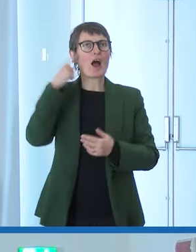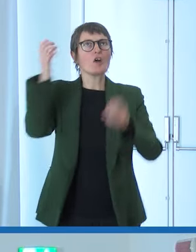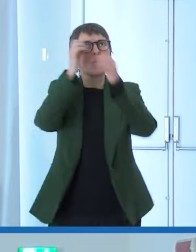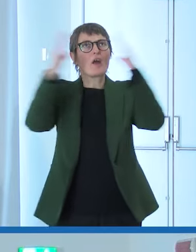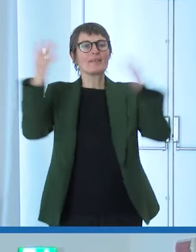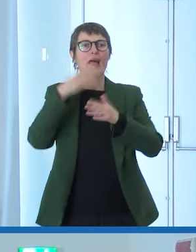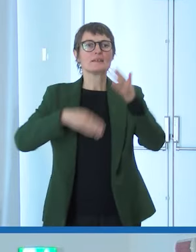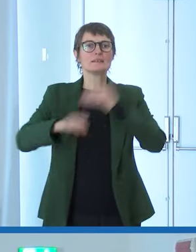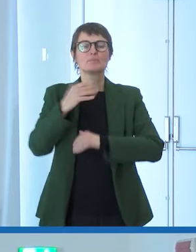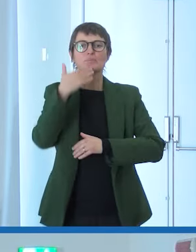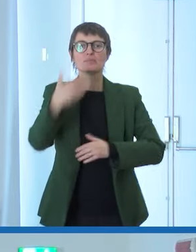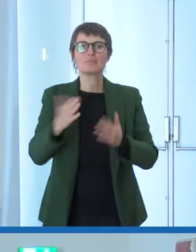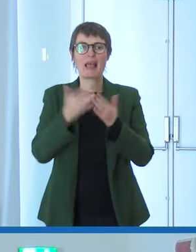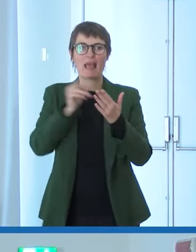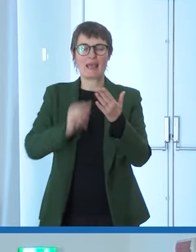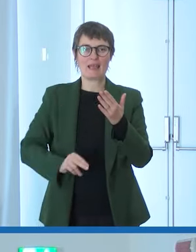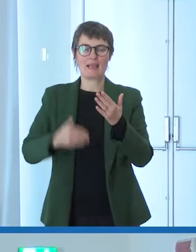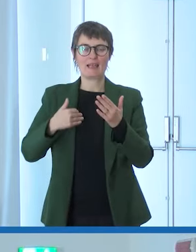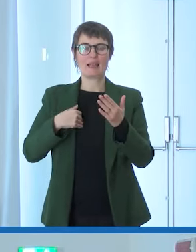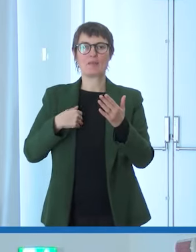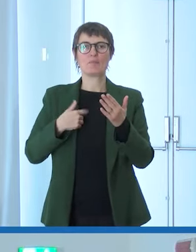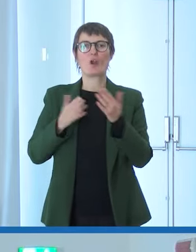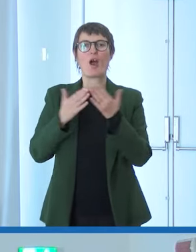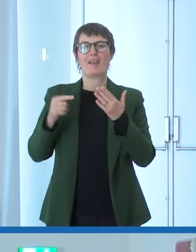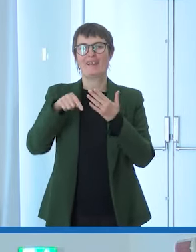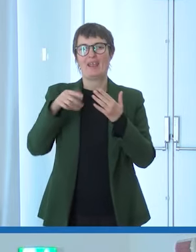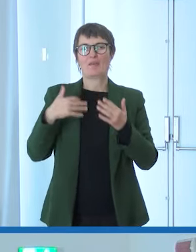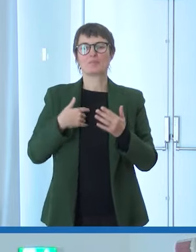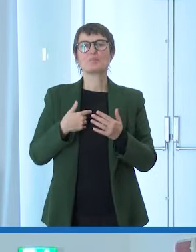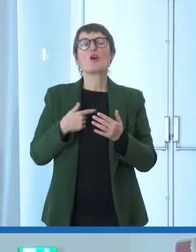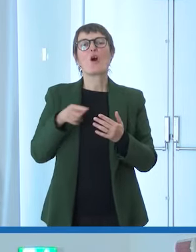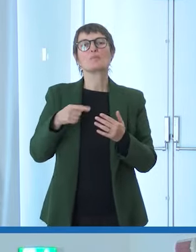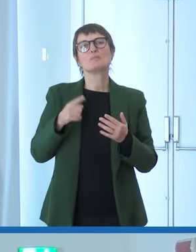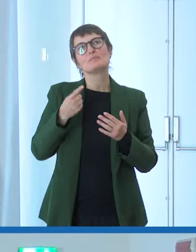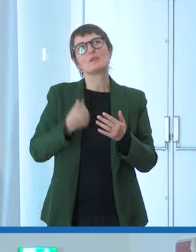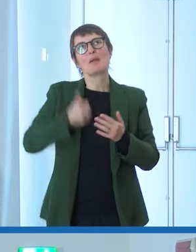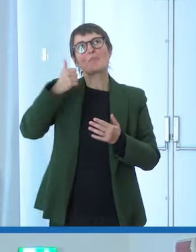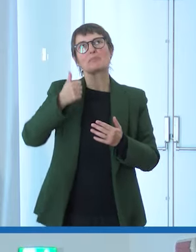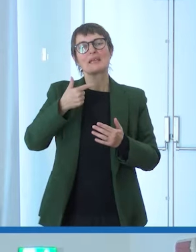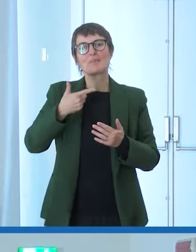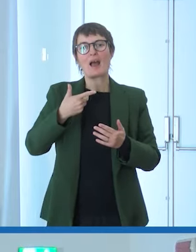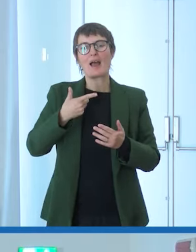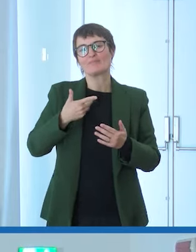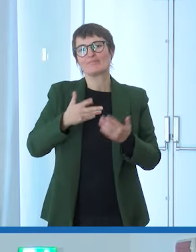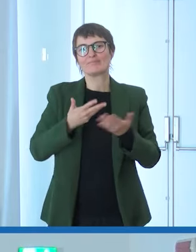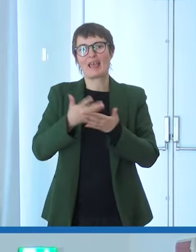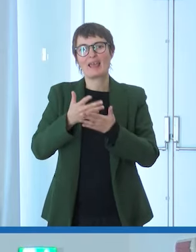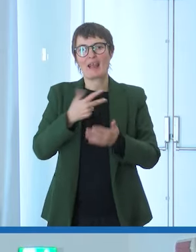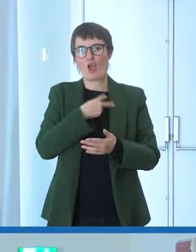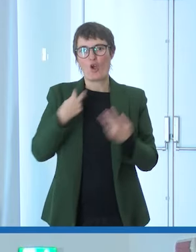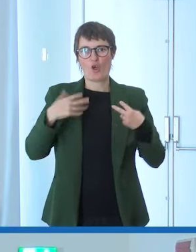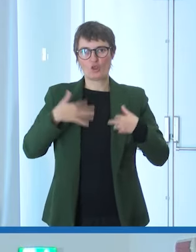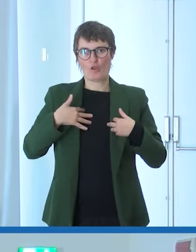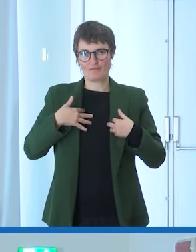questo libro qua nel suo piccolo anche Manancio Sincazza che è una mia prima biografia poi visto che è andato bene ho scritto